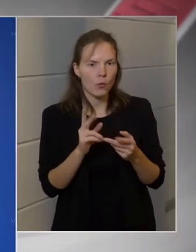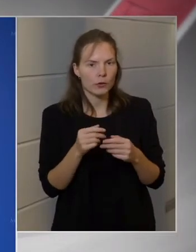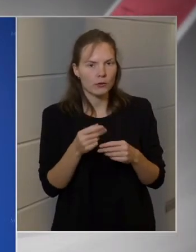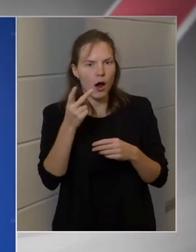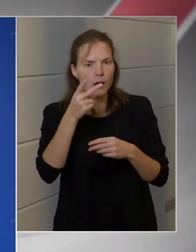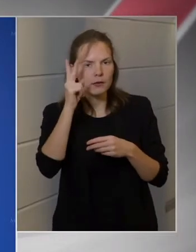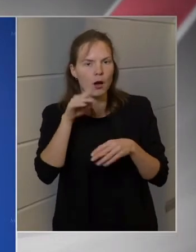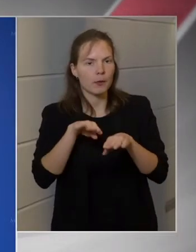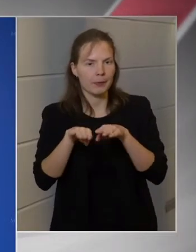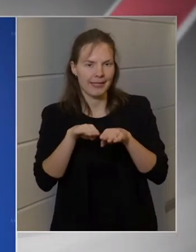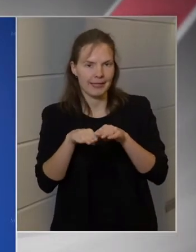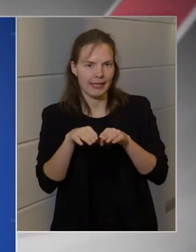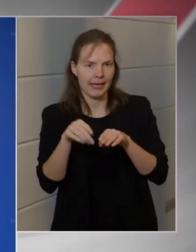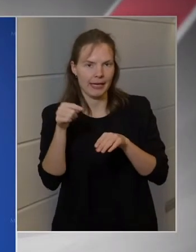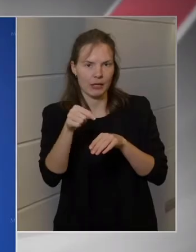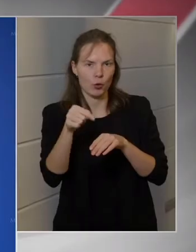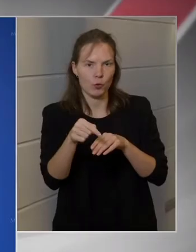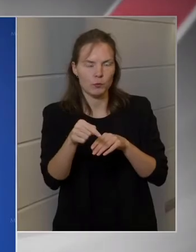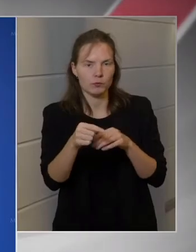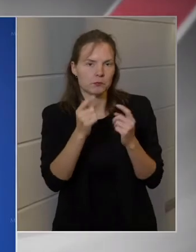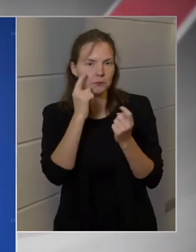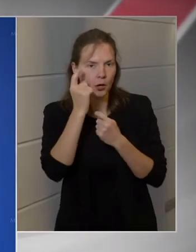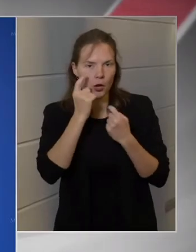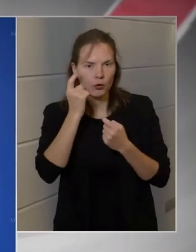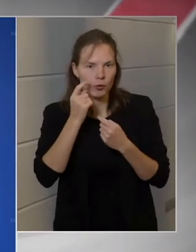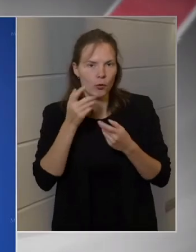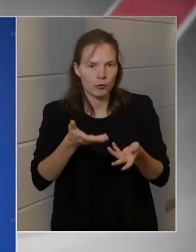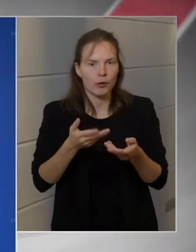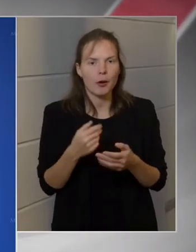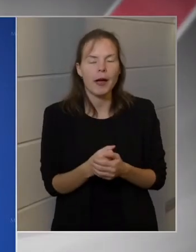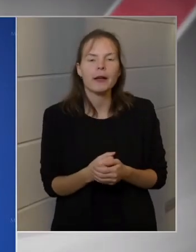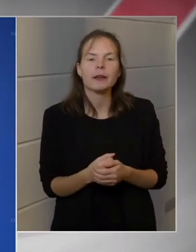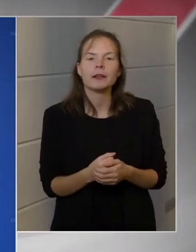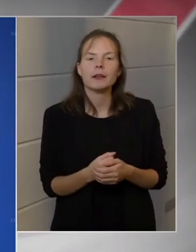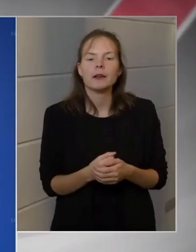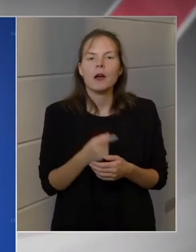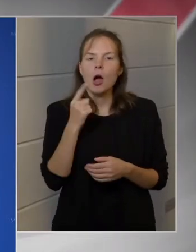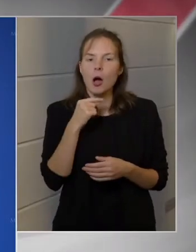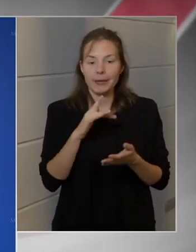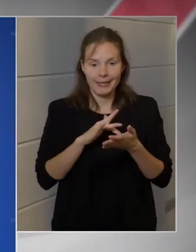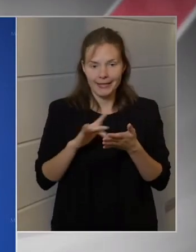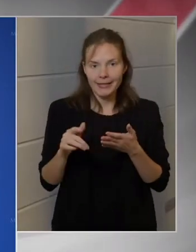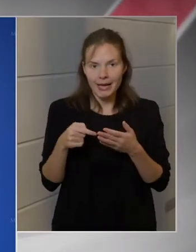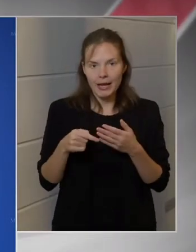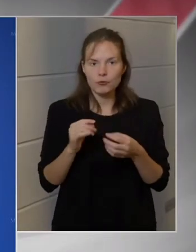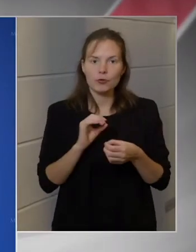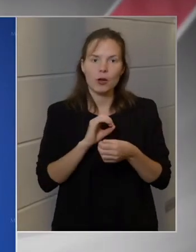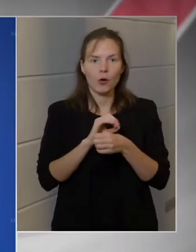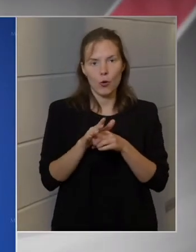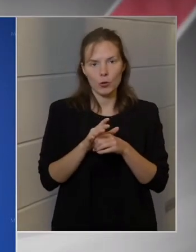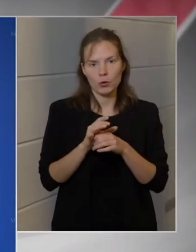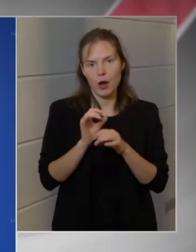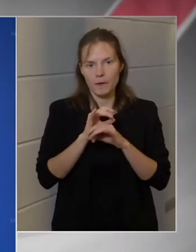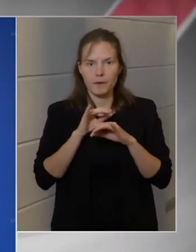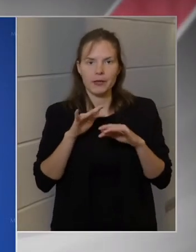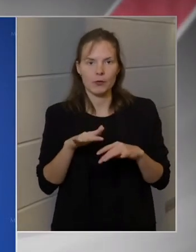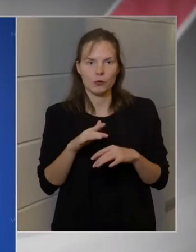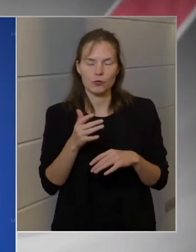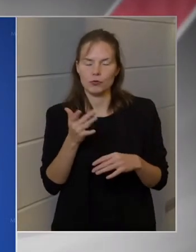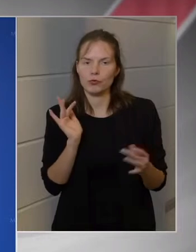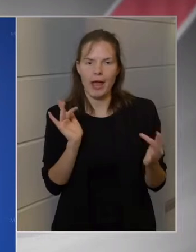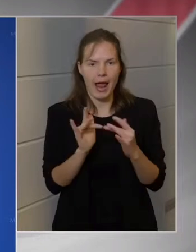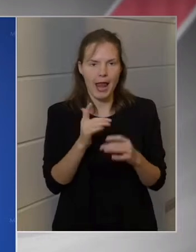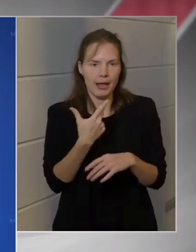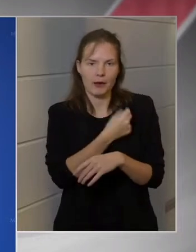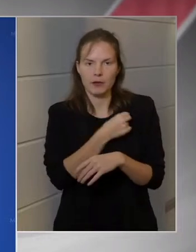szakminisztérium fontolja meg. Fontos az az, hogy ami ingyenes, az a koronavírus elleni oltóanyag, és egyelőre a